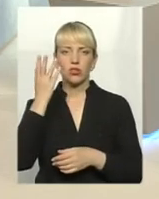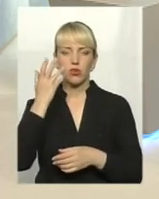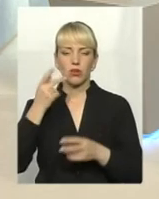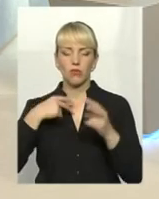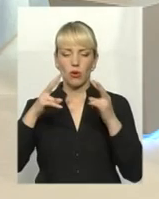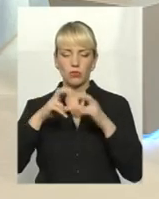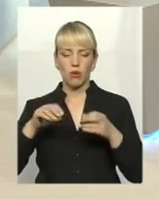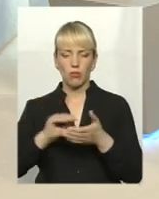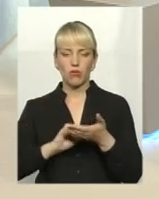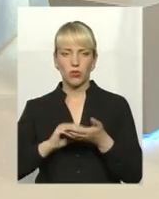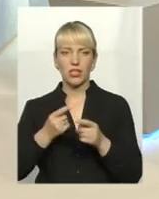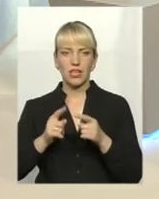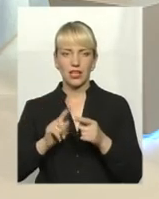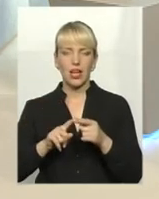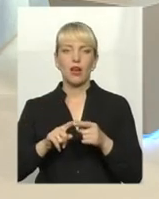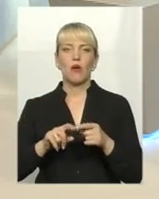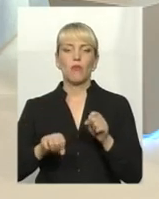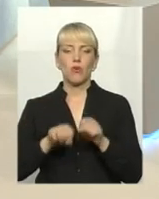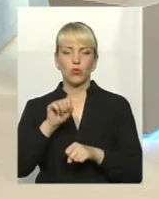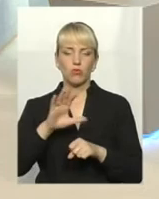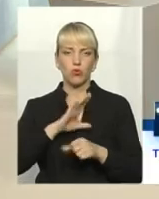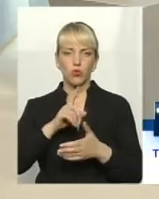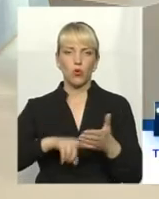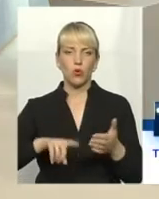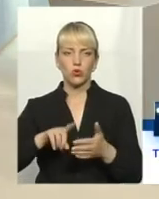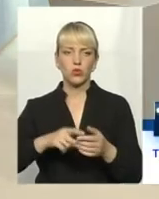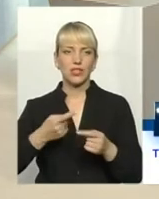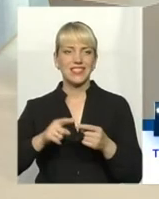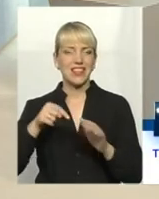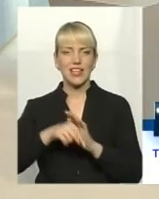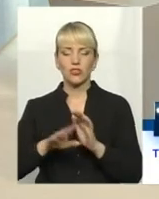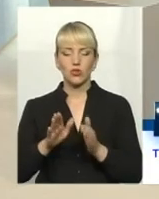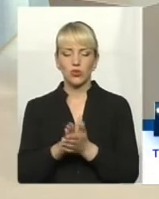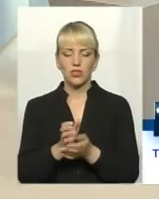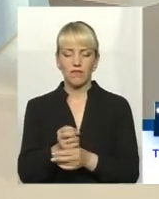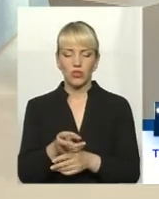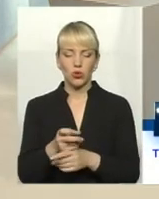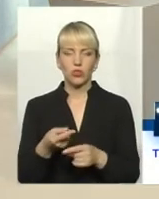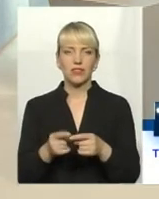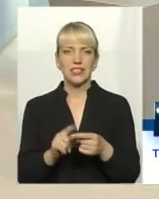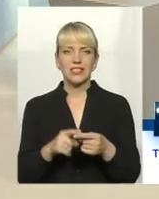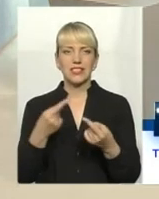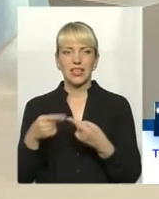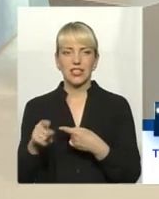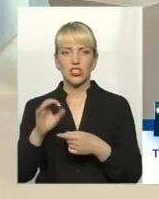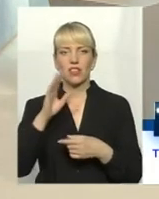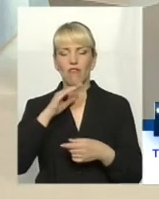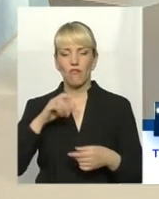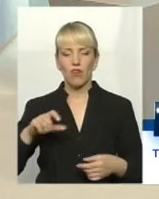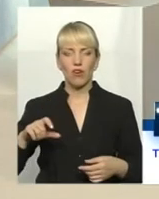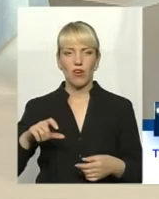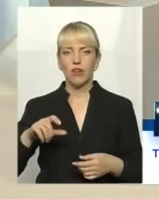повторно, таке порушення було усунуто. Дійсно, це не стосується відходів, це трошки інше. На вулиці геологів є